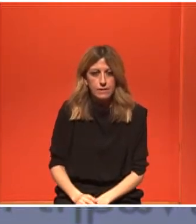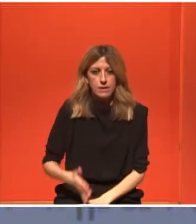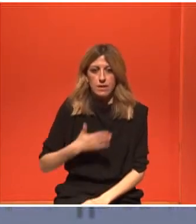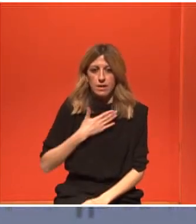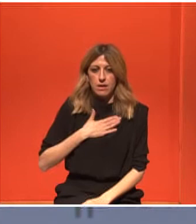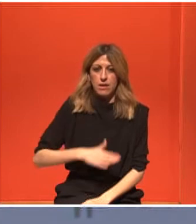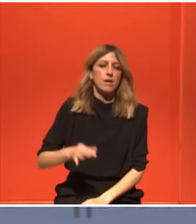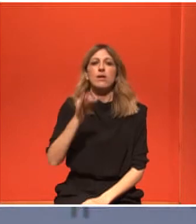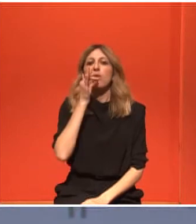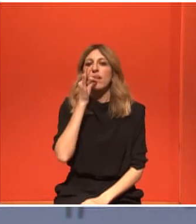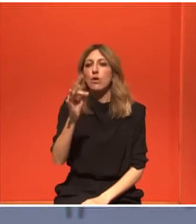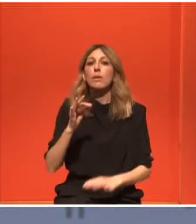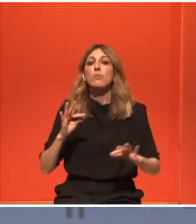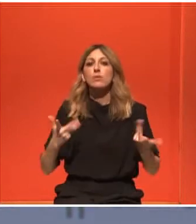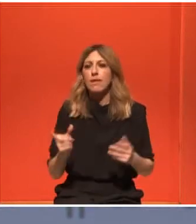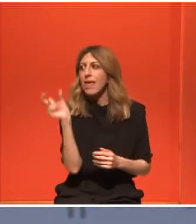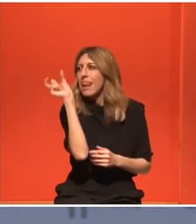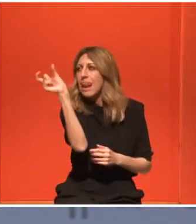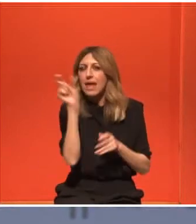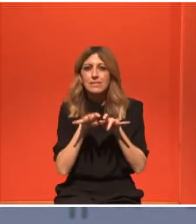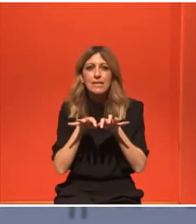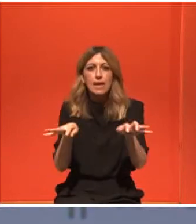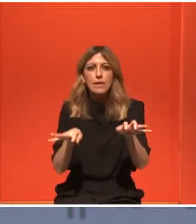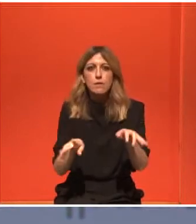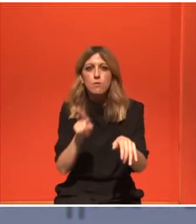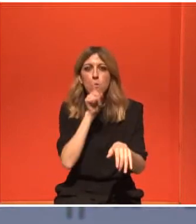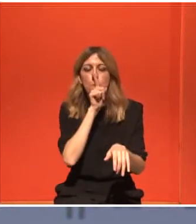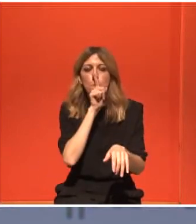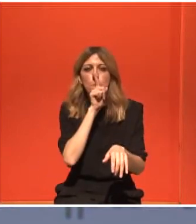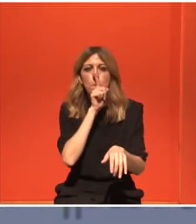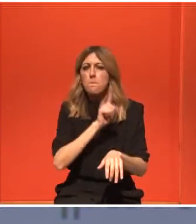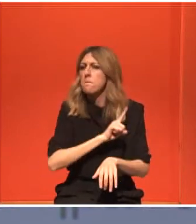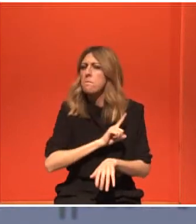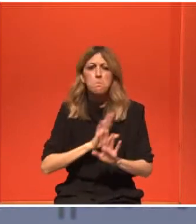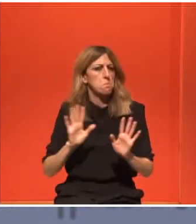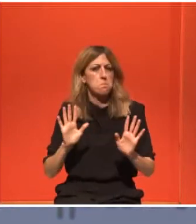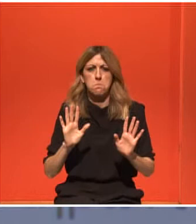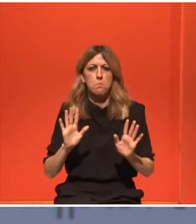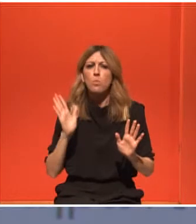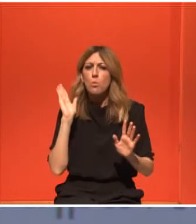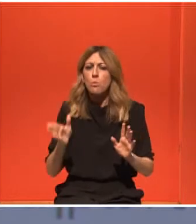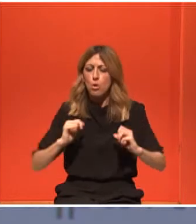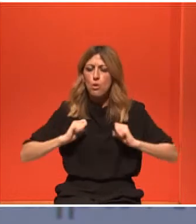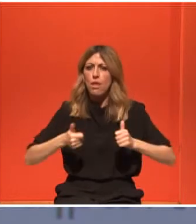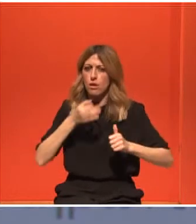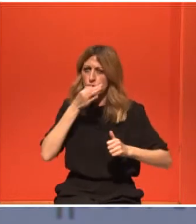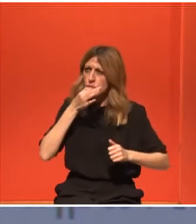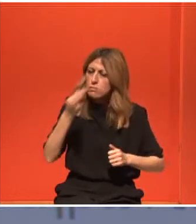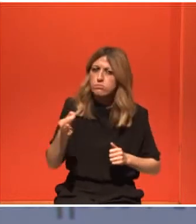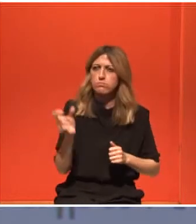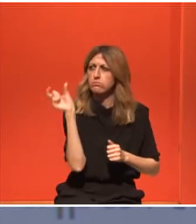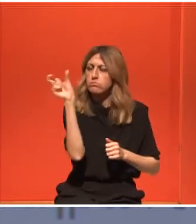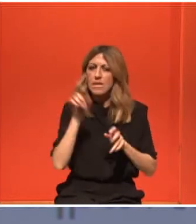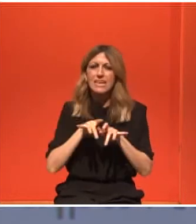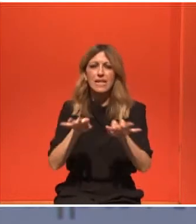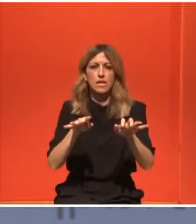φοβόμαστε να λέμε την λέξη καρκίνο. Πρώτον. Δεύτερον, δεν είναι η επάρατη νόσος. Αυτό έχει τελειώσει. Είμαστε